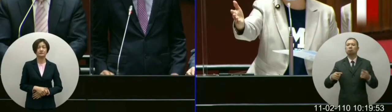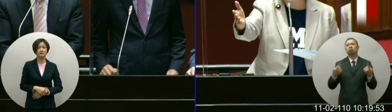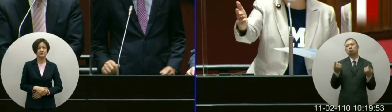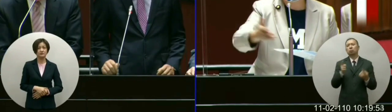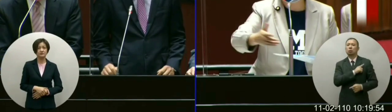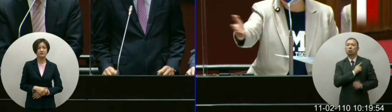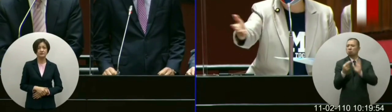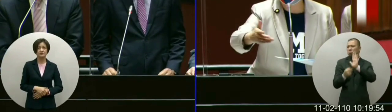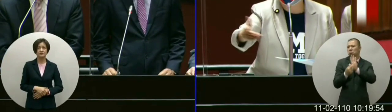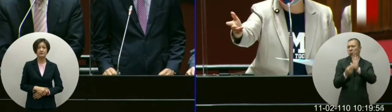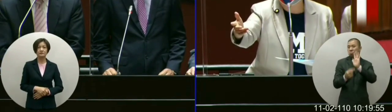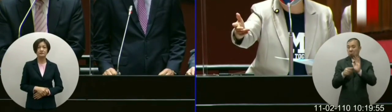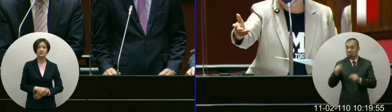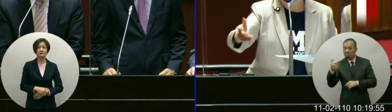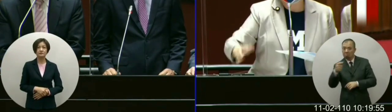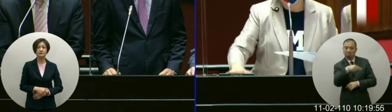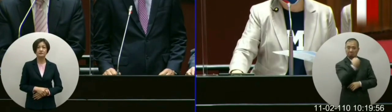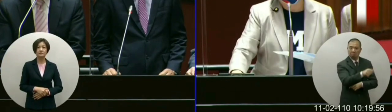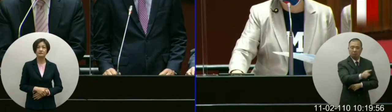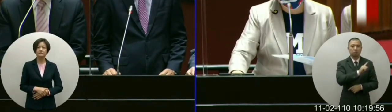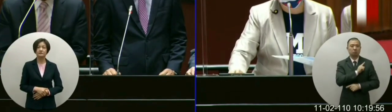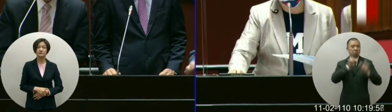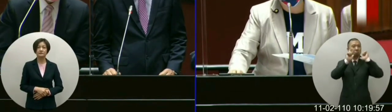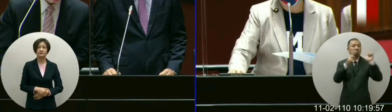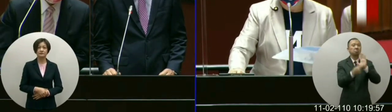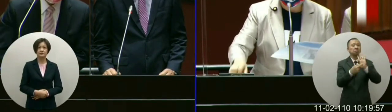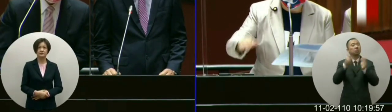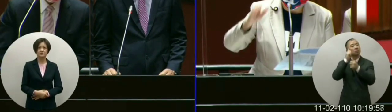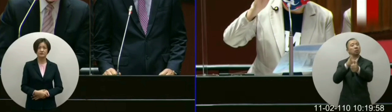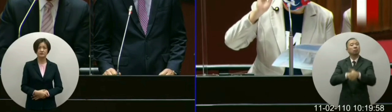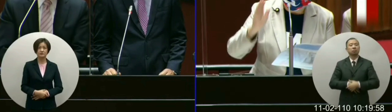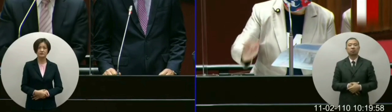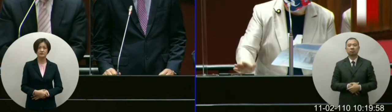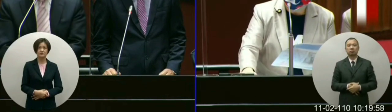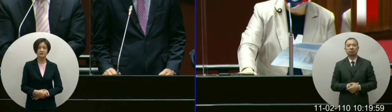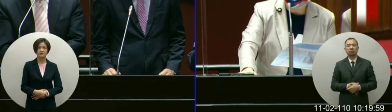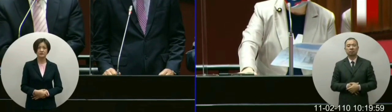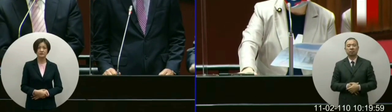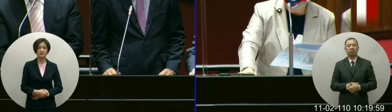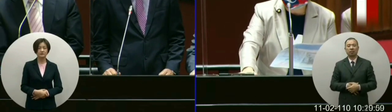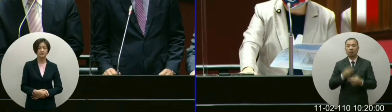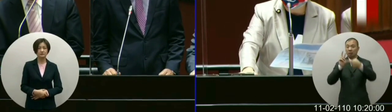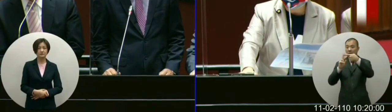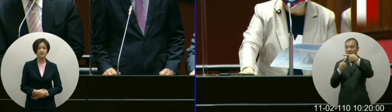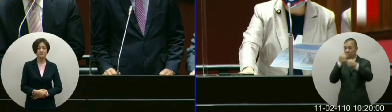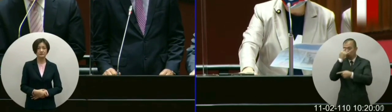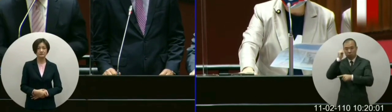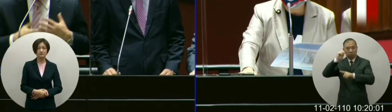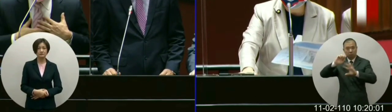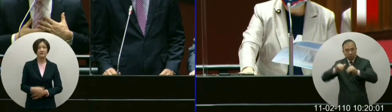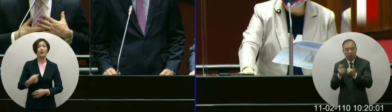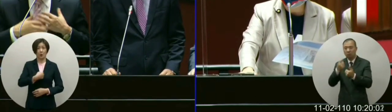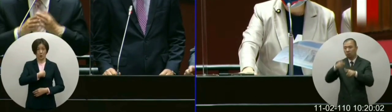民主国家大家各自去说明那请问你认为这一个反萊猪的公投会过关吗